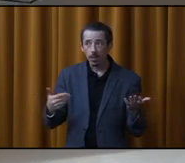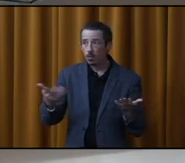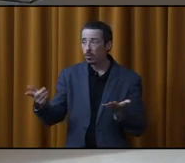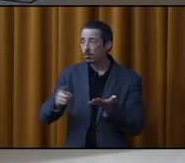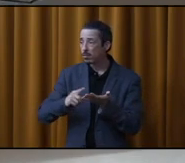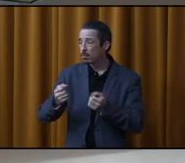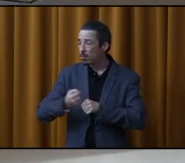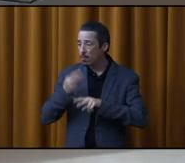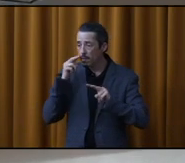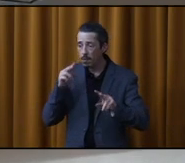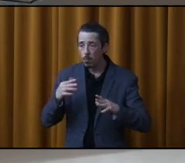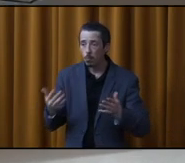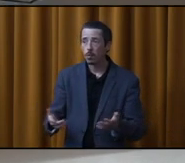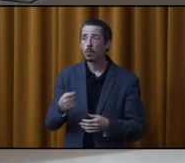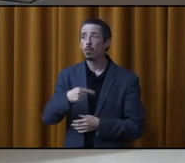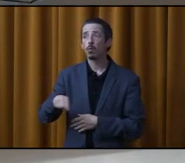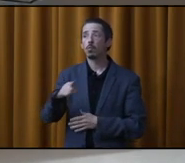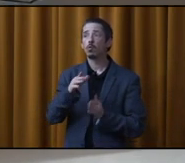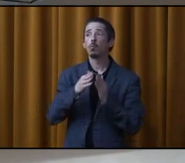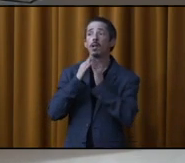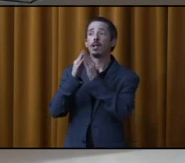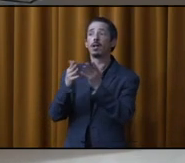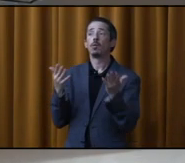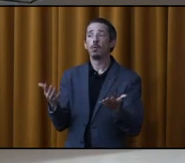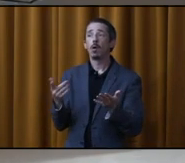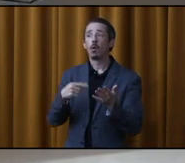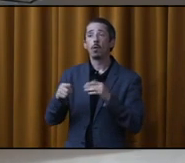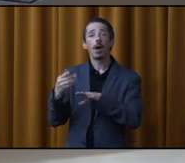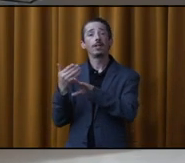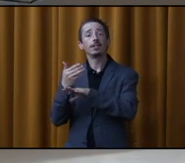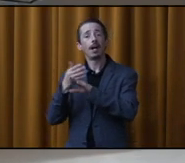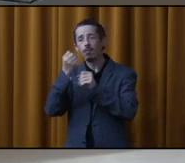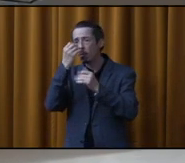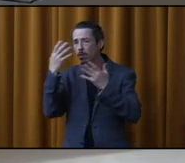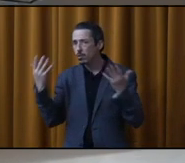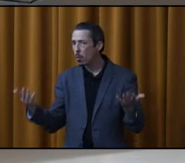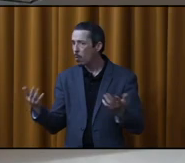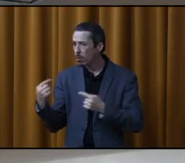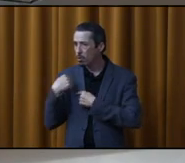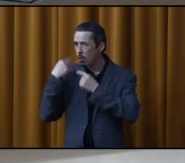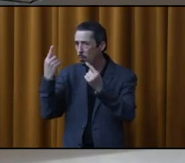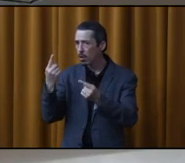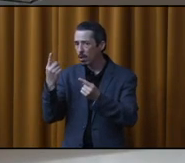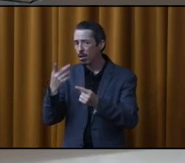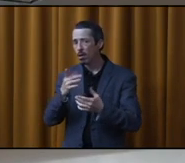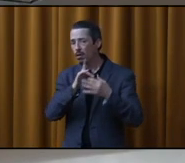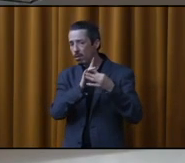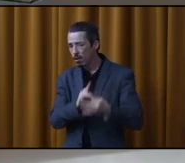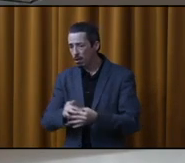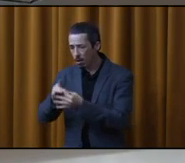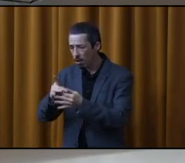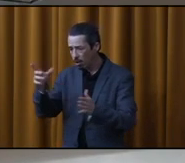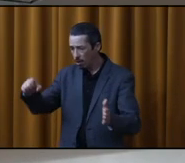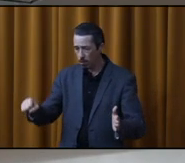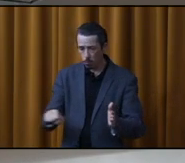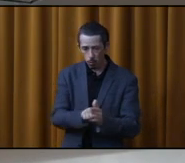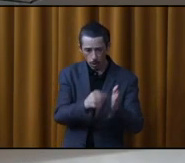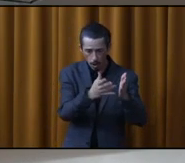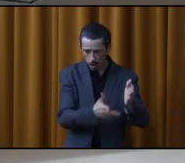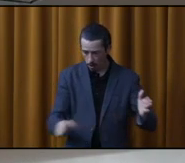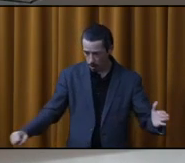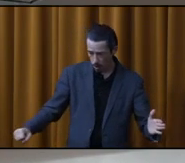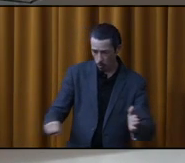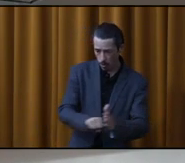-ce que va se faire. Puis, ça sera aussi une demande par la voie de l'accès à'information. Connaître depuis quand que'est interrodié sous terre à la bonne fontaine